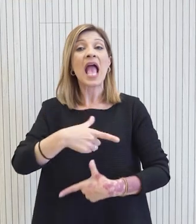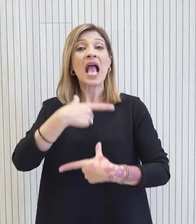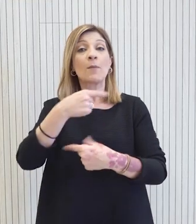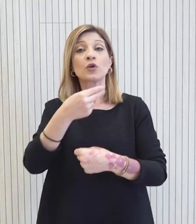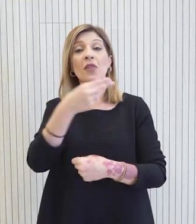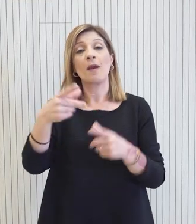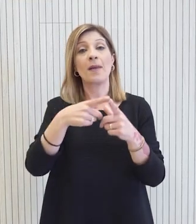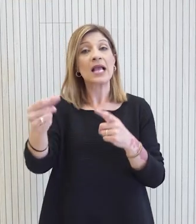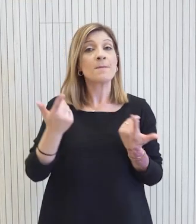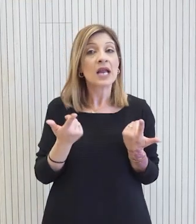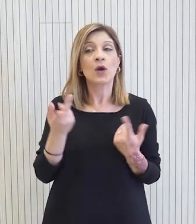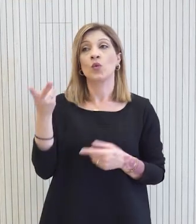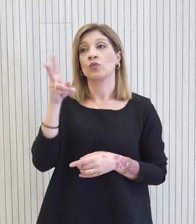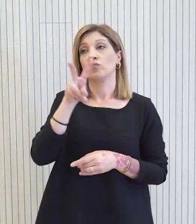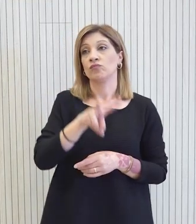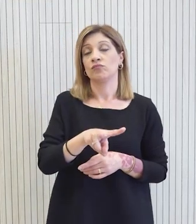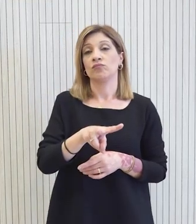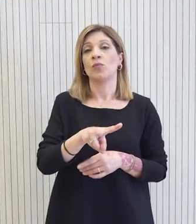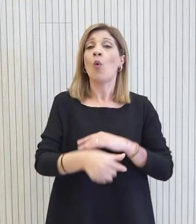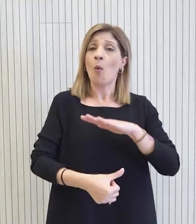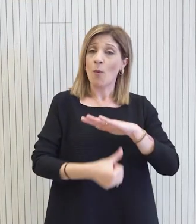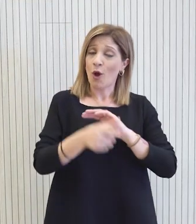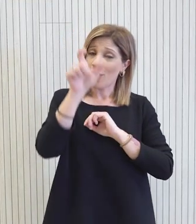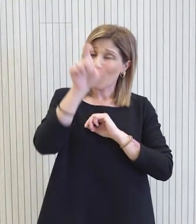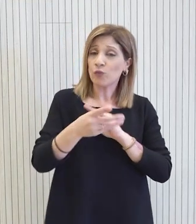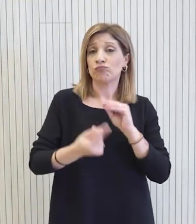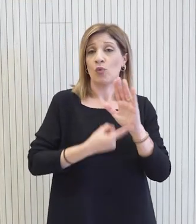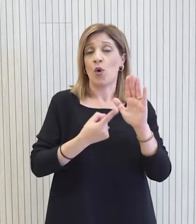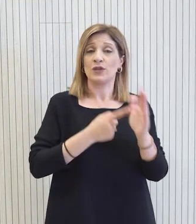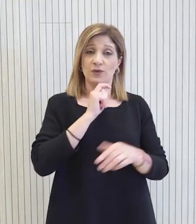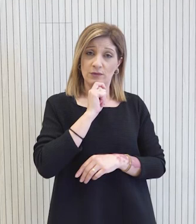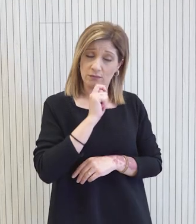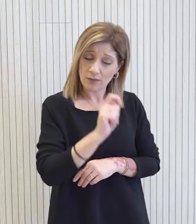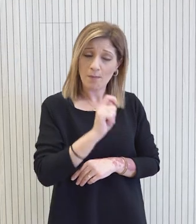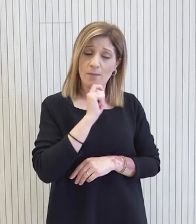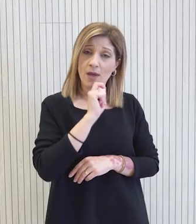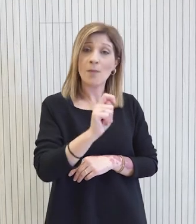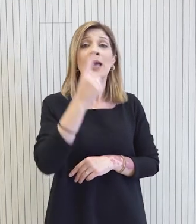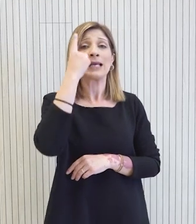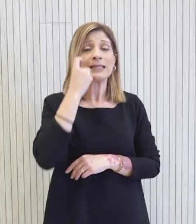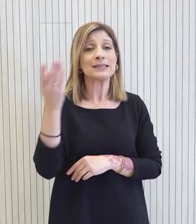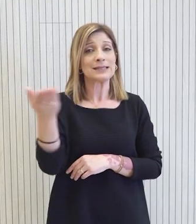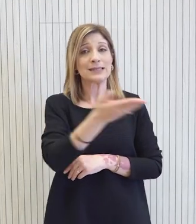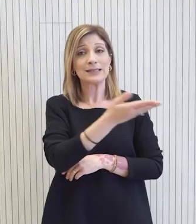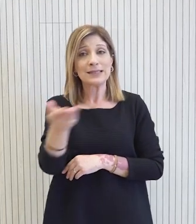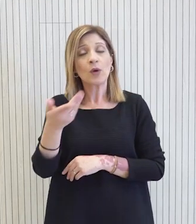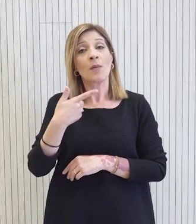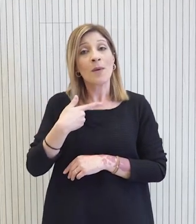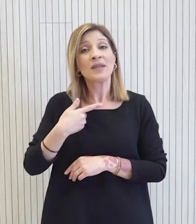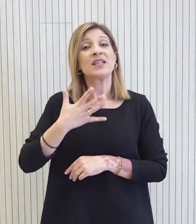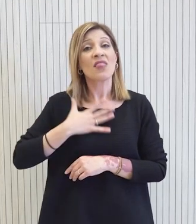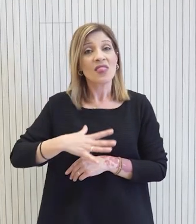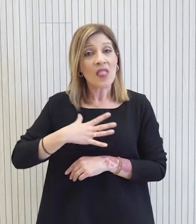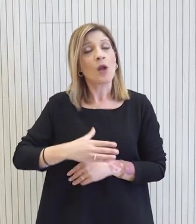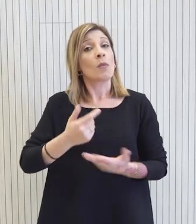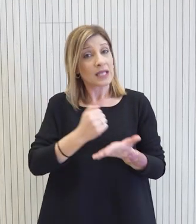Είναι κάτι το οποίο έχει και ο ίδιος ο πρόεδρος της δημοκρατίας τοποθετηθεί και αναφερθεί σε αυτό. Είναι γνωστό ότι αυτή ήταν η προσέγγιση μας και